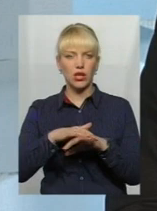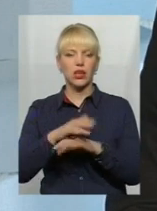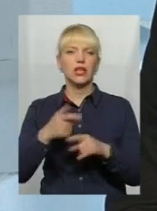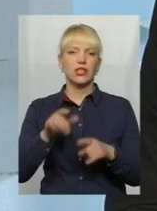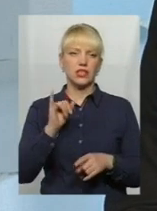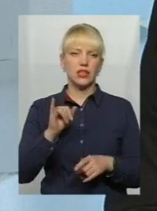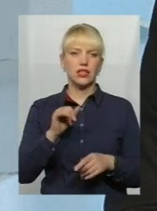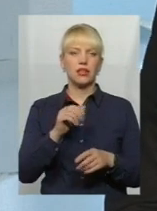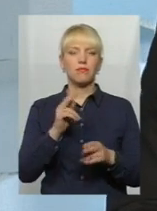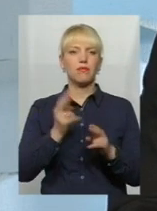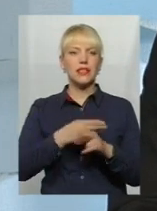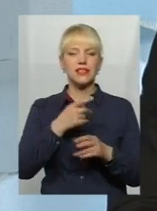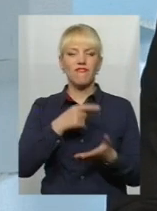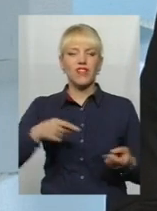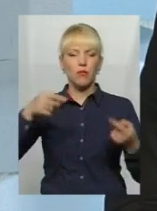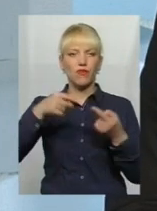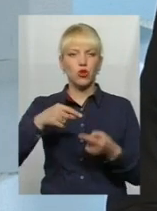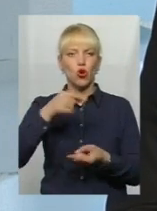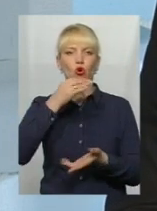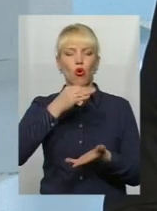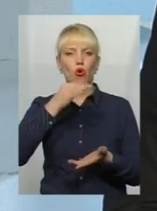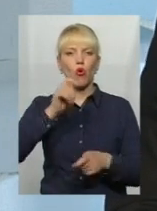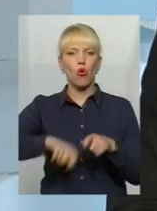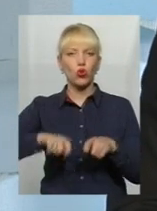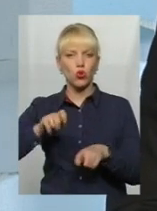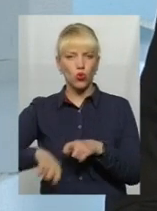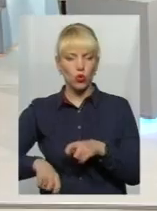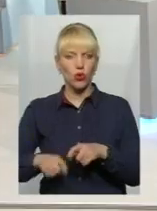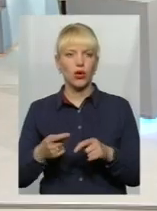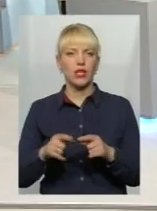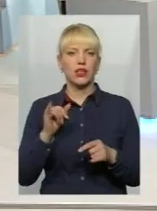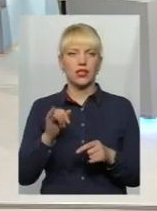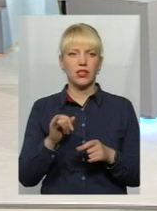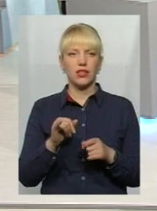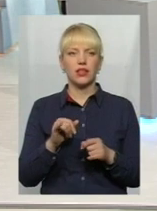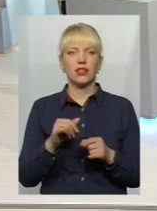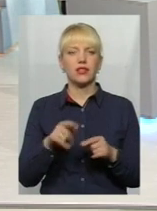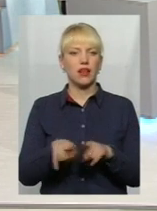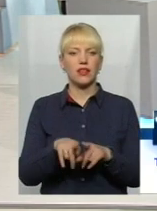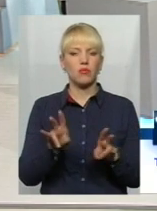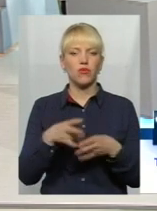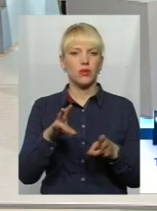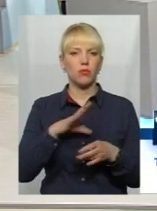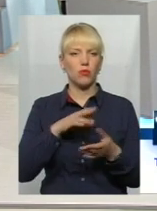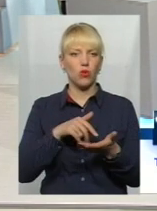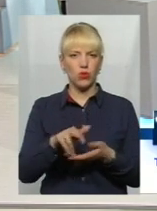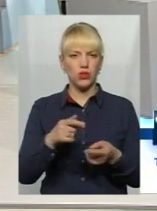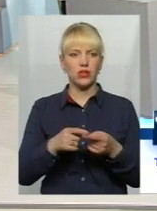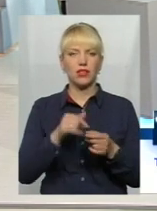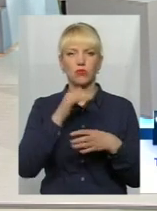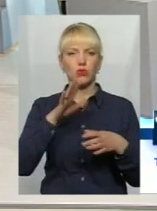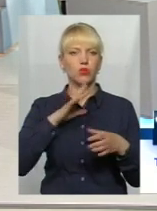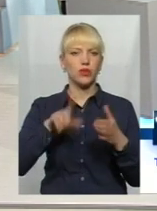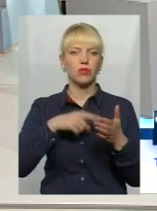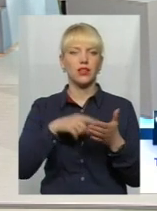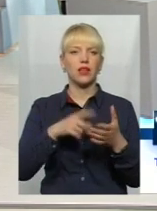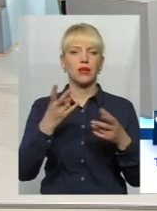відповідного контролю. Ну, і так не повинно так проходити, але вже не може бути питання про десь якусь